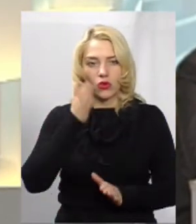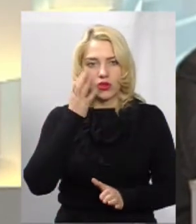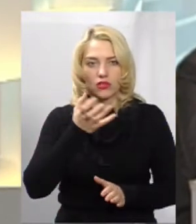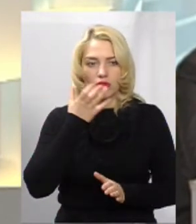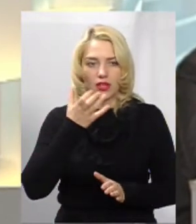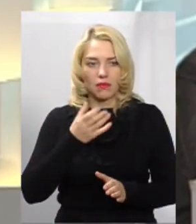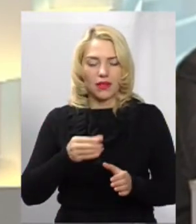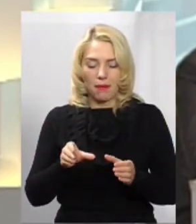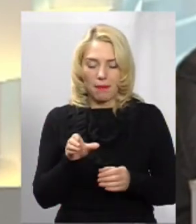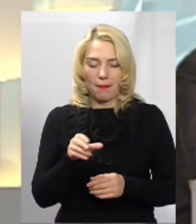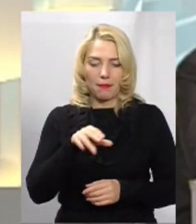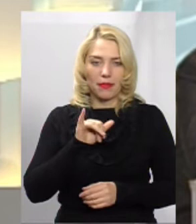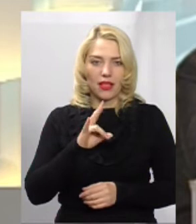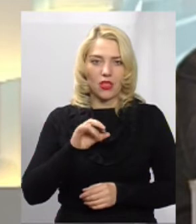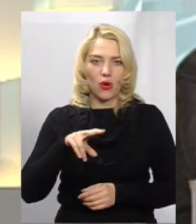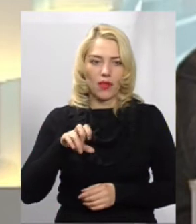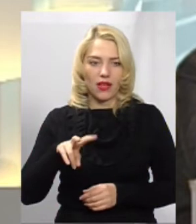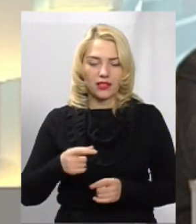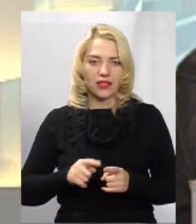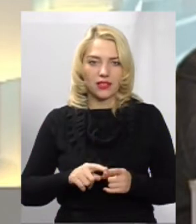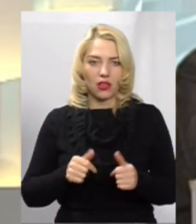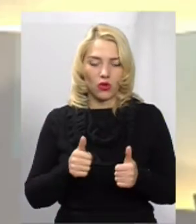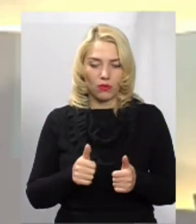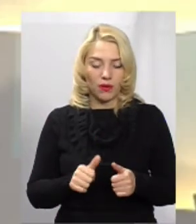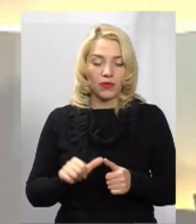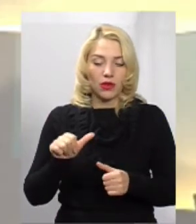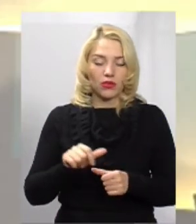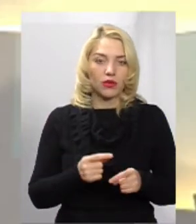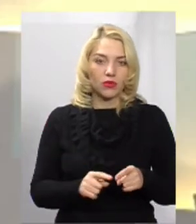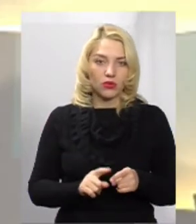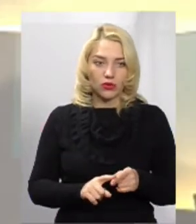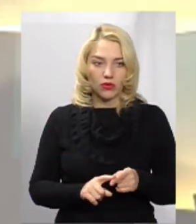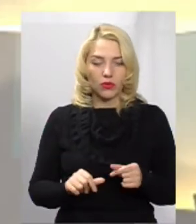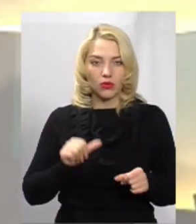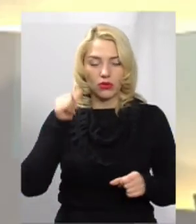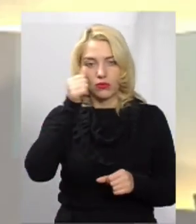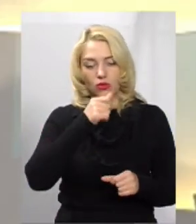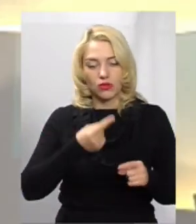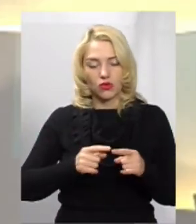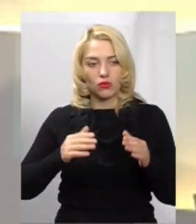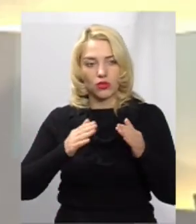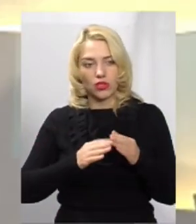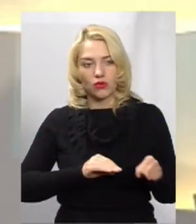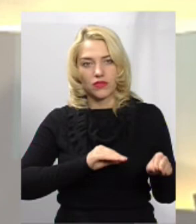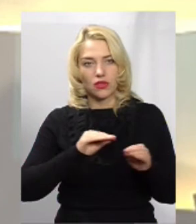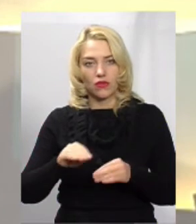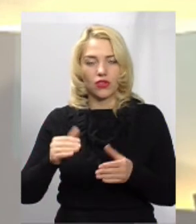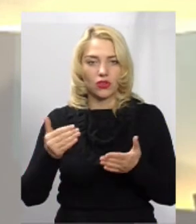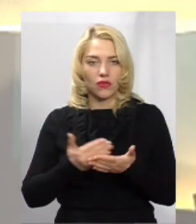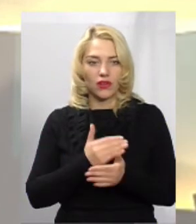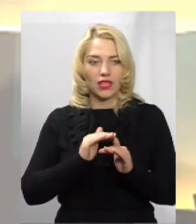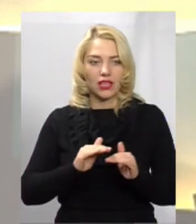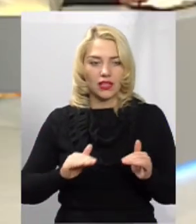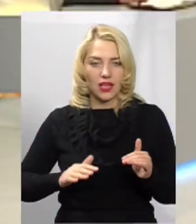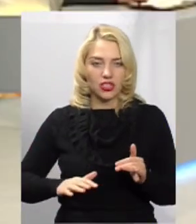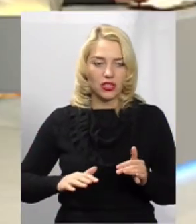пінопластом 10 сантиметрів. І це дуже добре. Окрім того, минулого року цьому ж будинку встановили новий дитячий майданчик. А